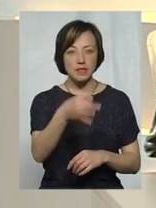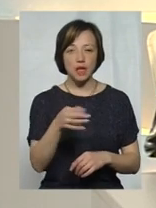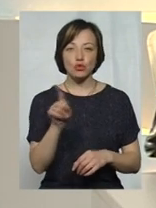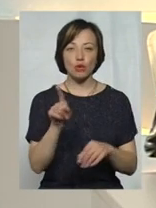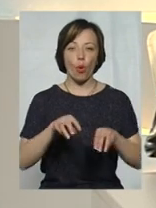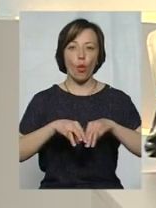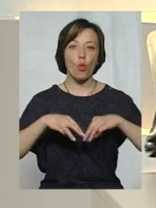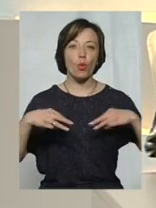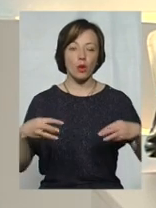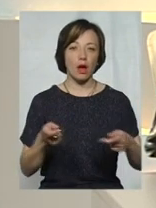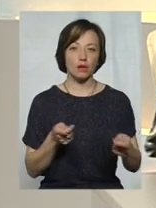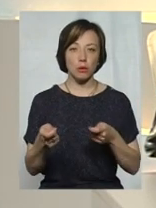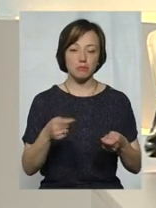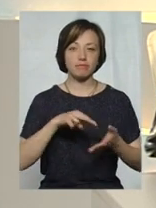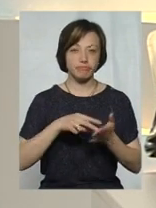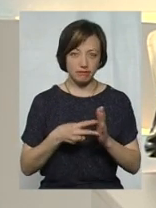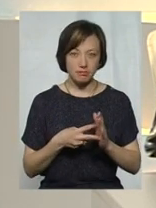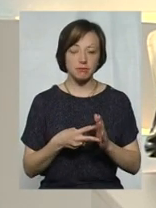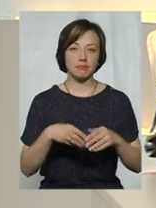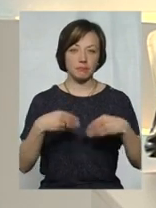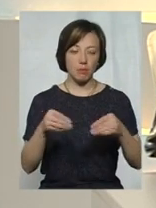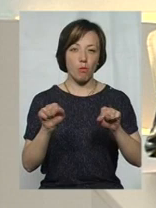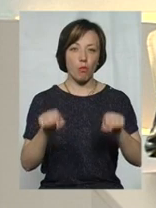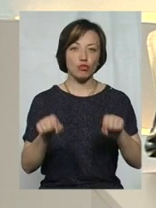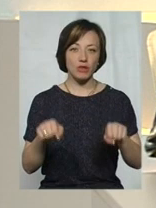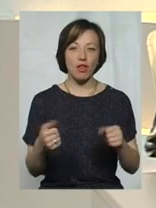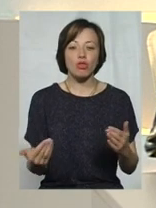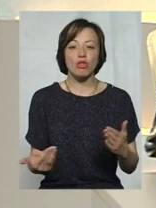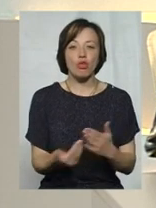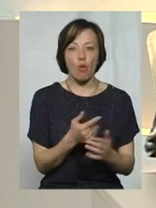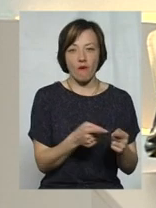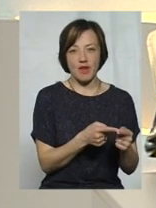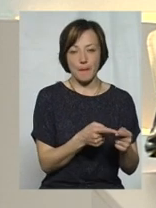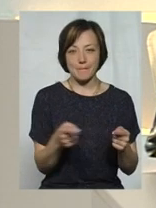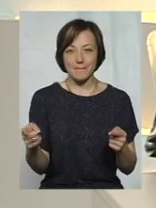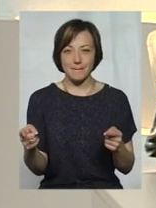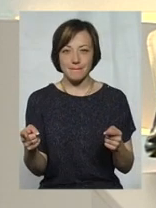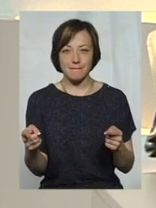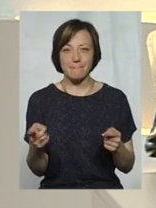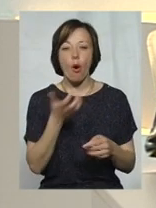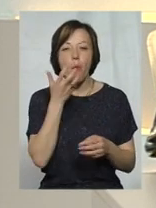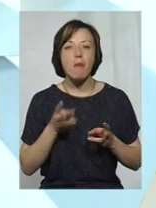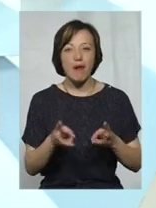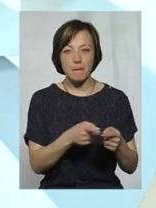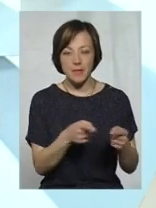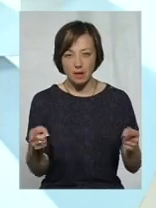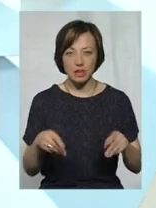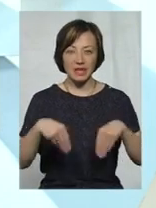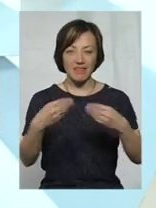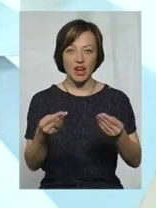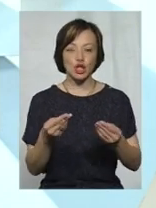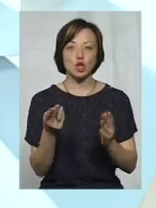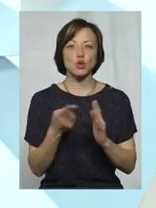сьогодні можливість на новий опалювальний період призначати